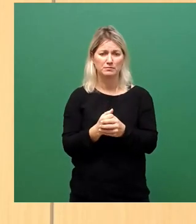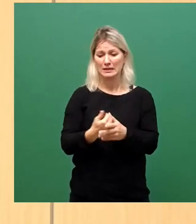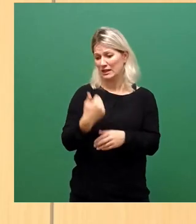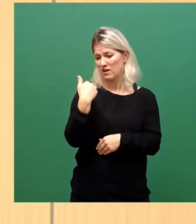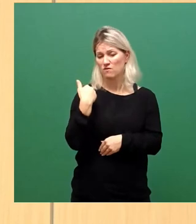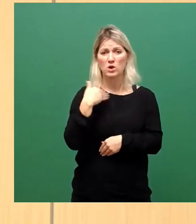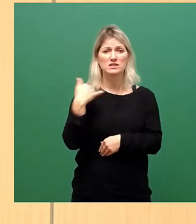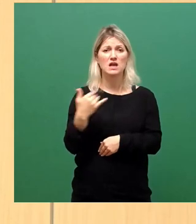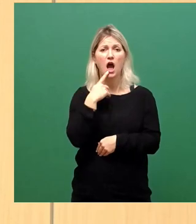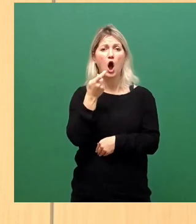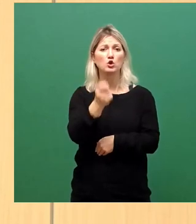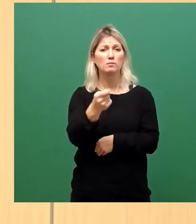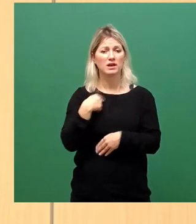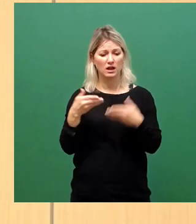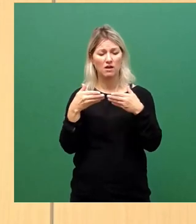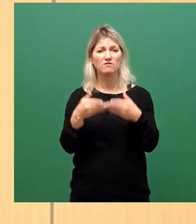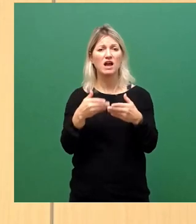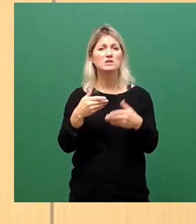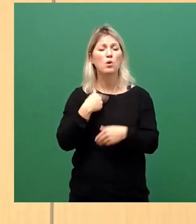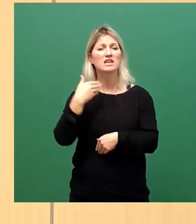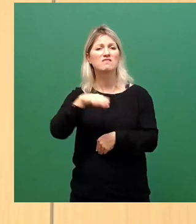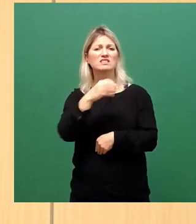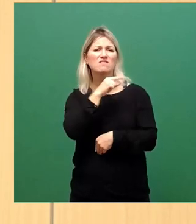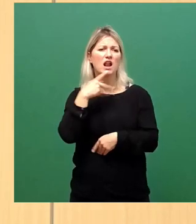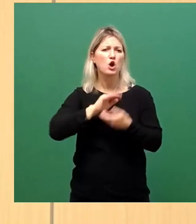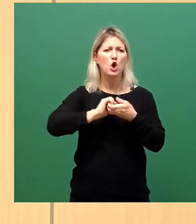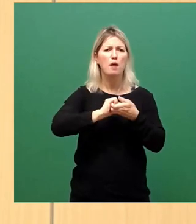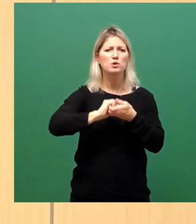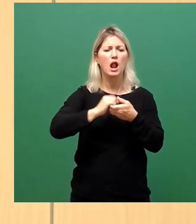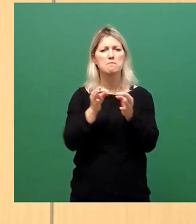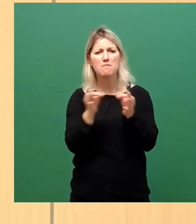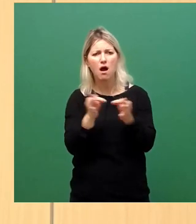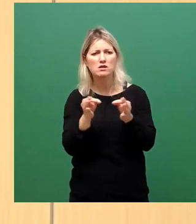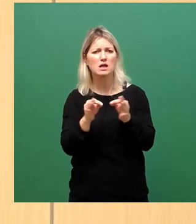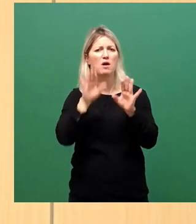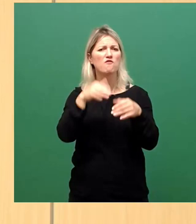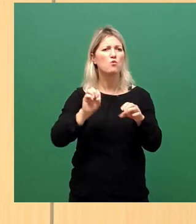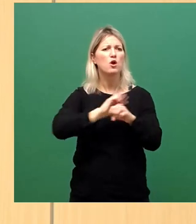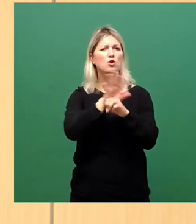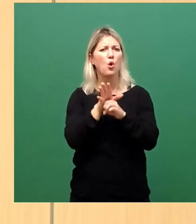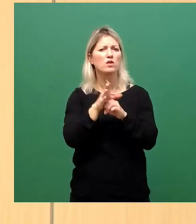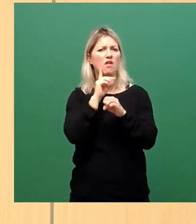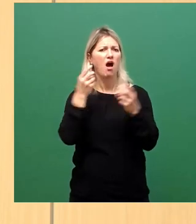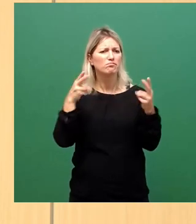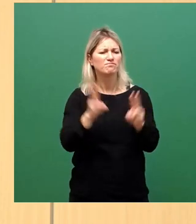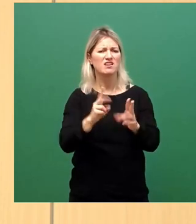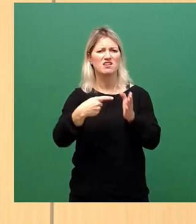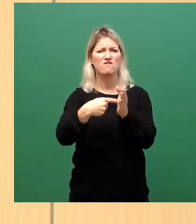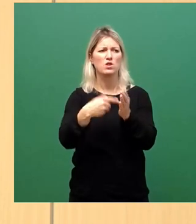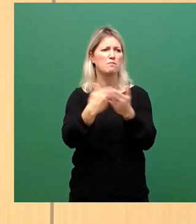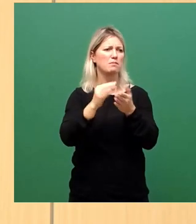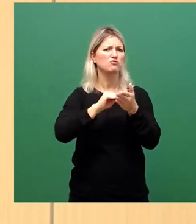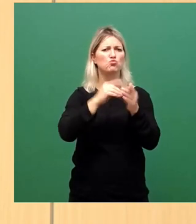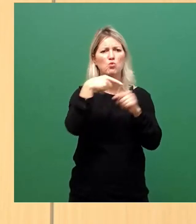hat meine Fraktion eine ganze Reihe von kommunalen Maßnahmen zur Corona-Bewältigung gefordert. Manches, wie das Thema Luftfilter für Schulen und Kitas,